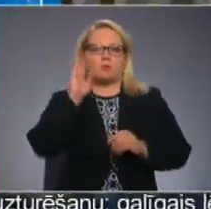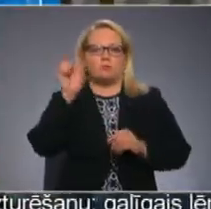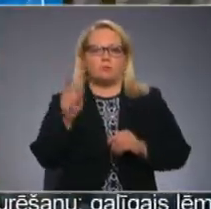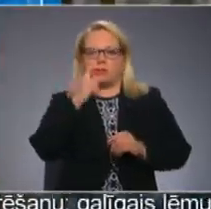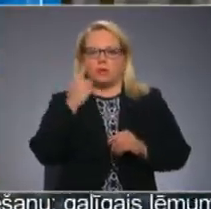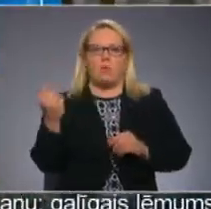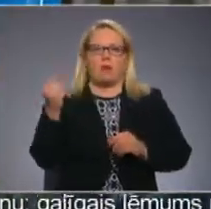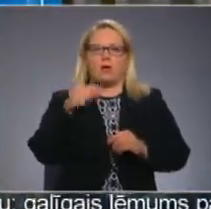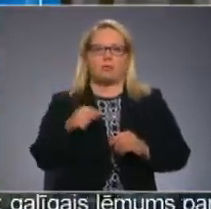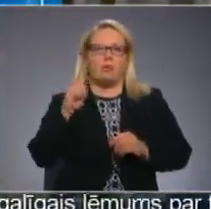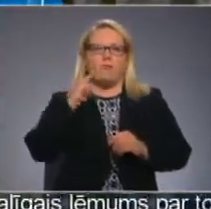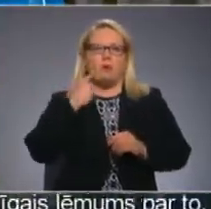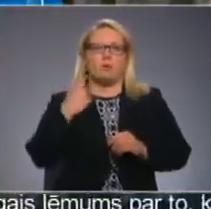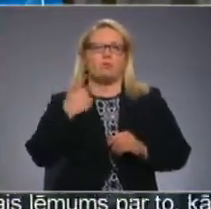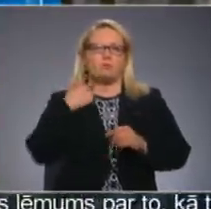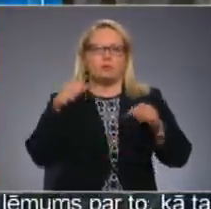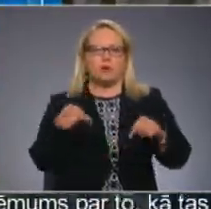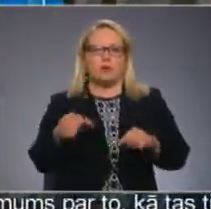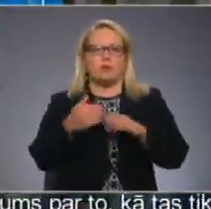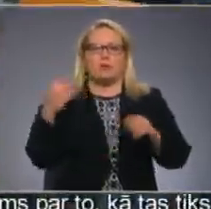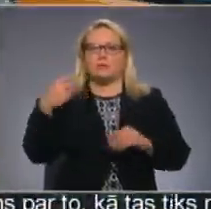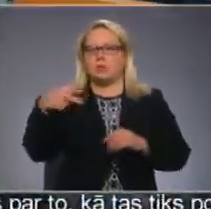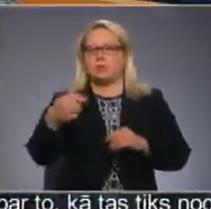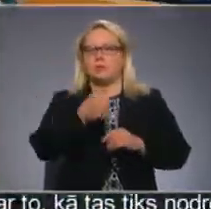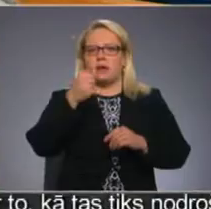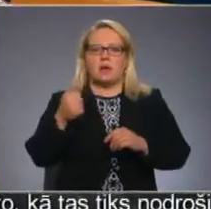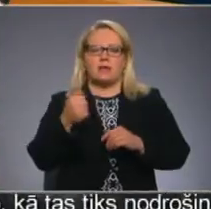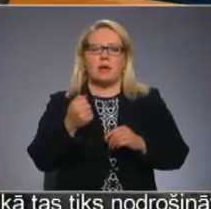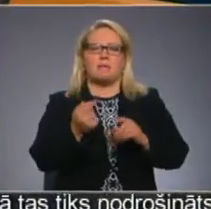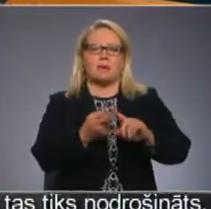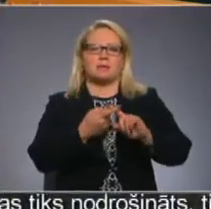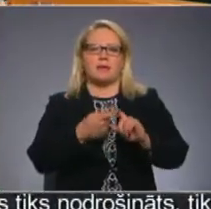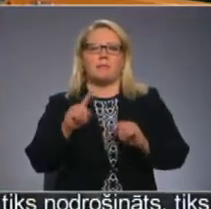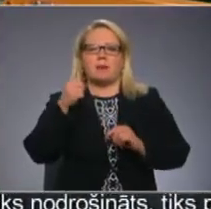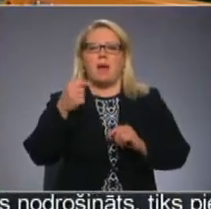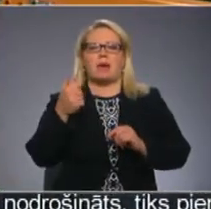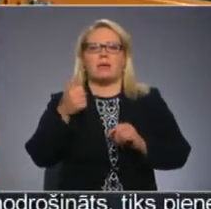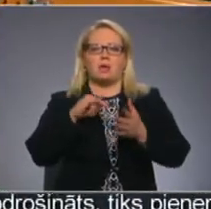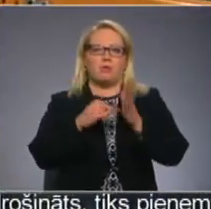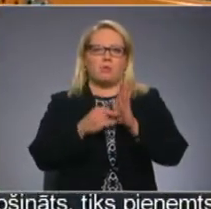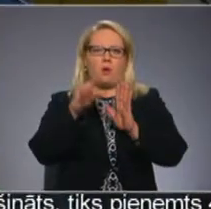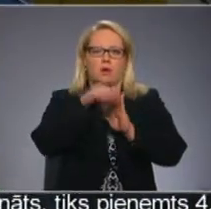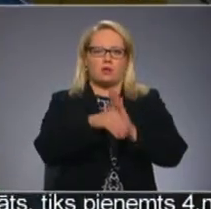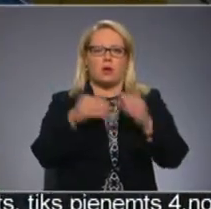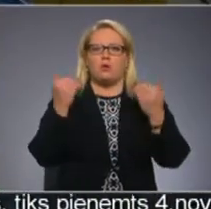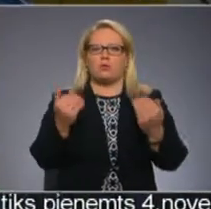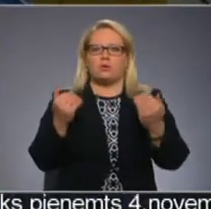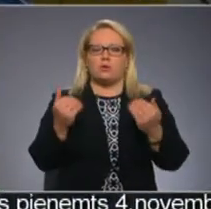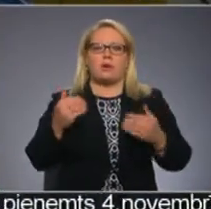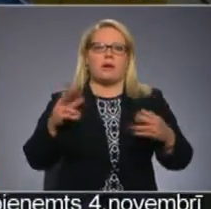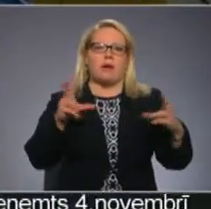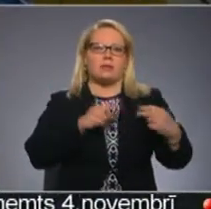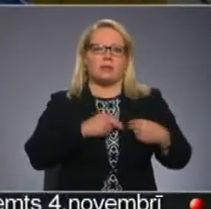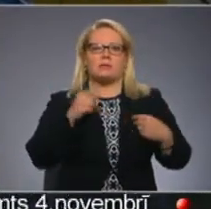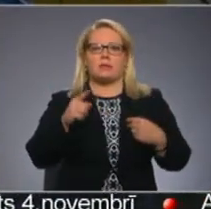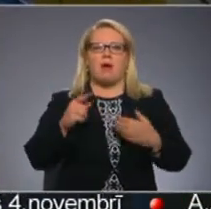tiko atnācis no Madonas uz Rīgu, pirms 20 gadiem ticis iesaistīts pirmajā getliņa projektā. Un šodien viņš ir ganverīts